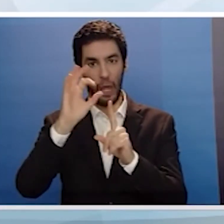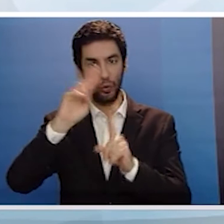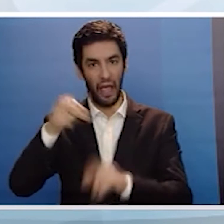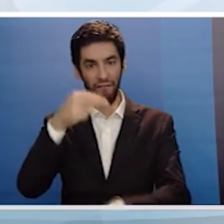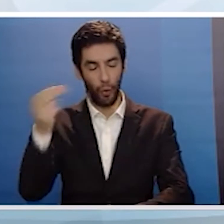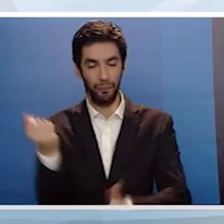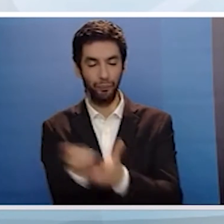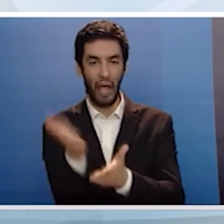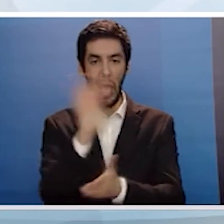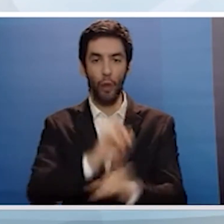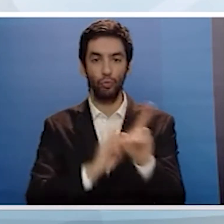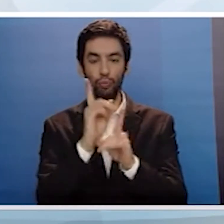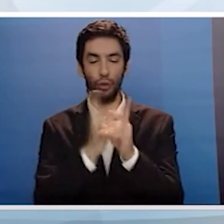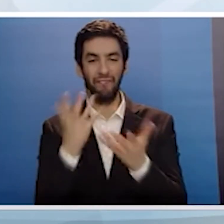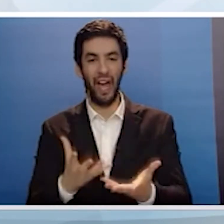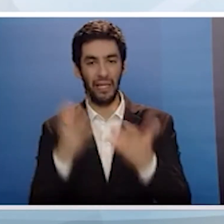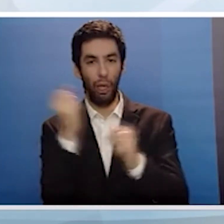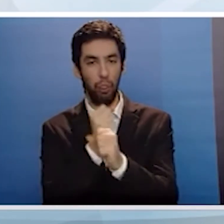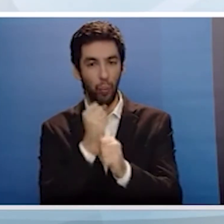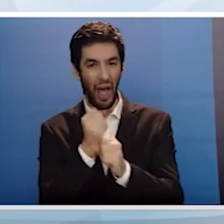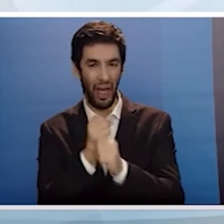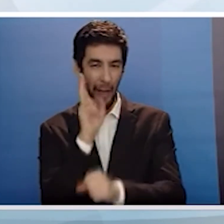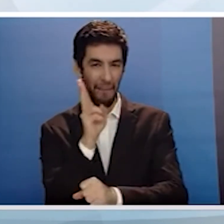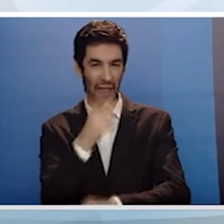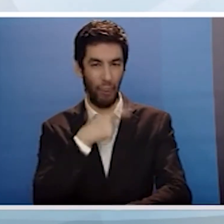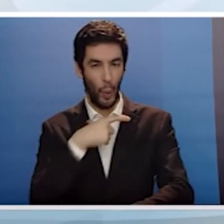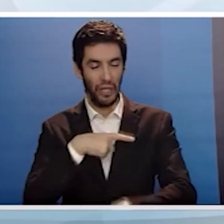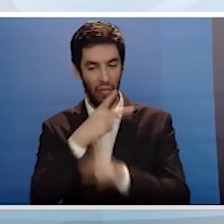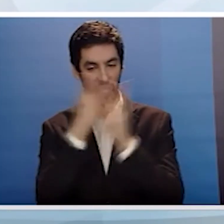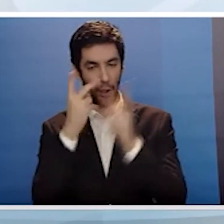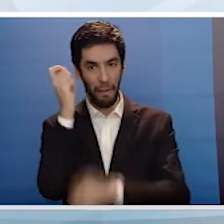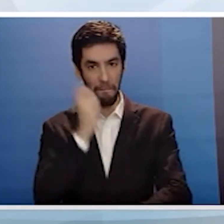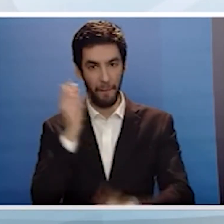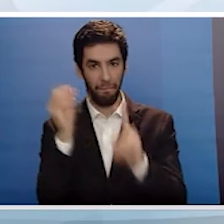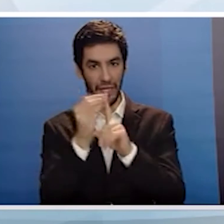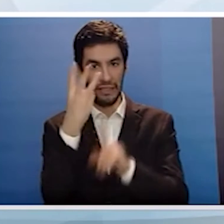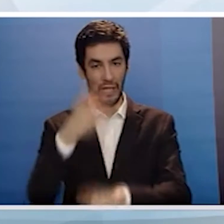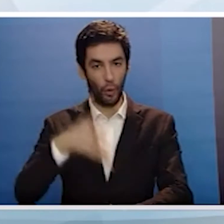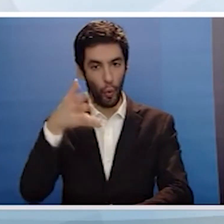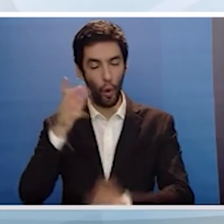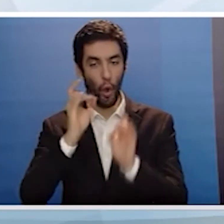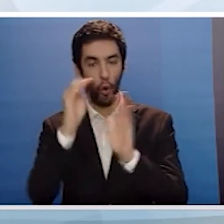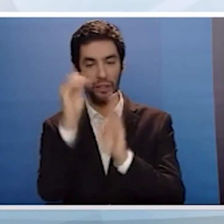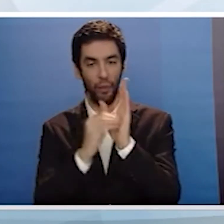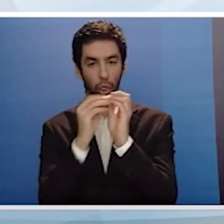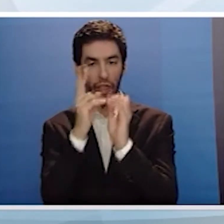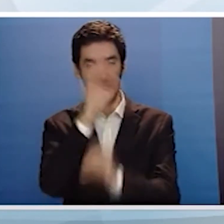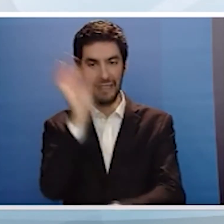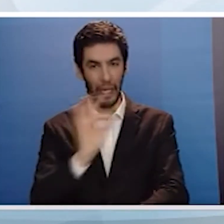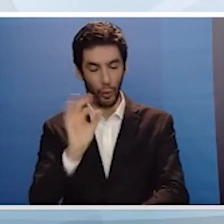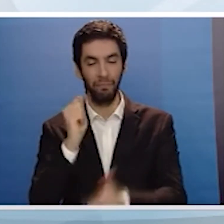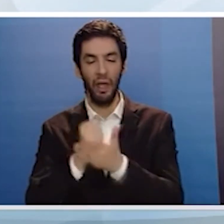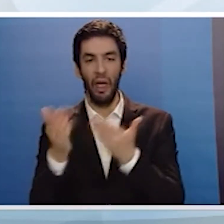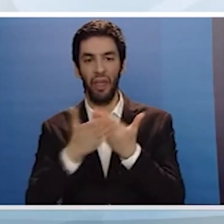εργαζόμενοι στα βαριά επαγγέλματα Να συνταξιοδοτούνται οι πάσχοντες με μεσογείαν ημία στα 50 χρόνια Να επιδετούνται οι εργαζόμενες